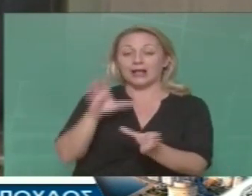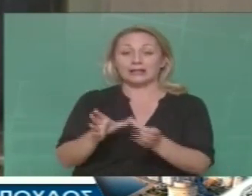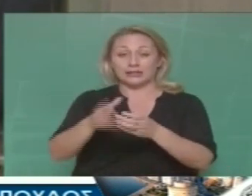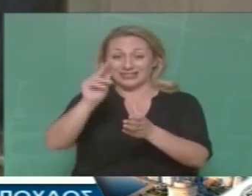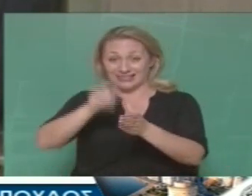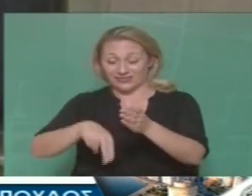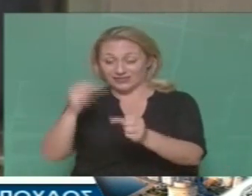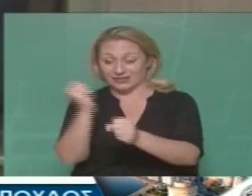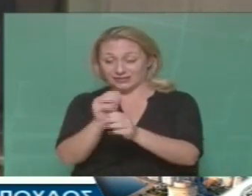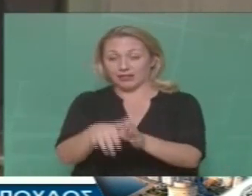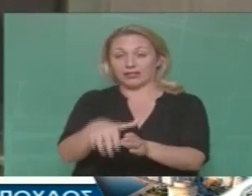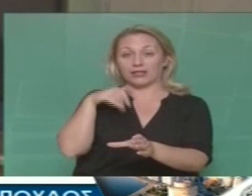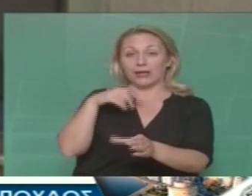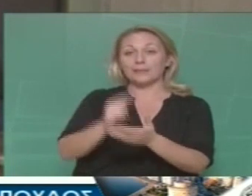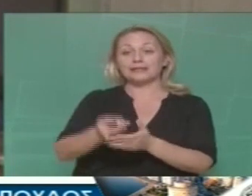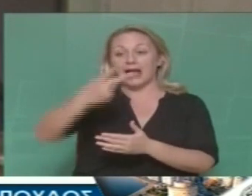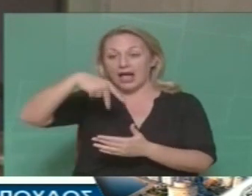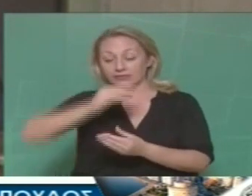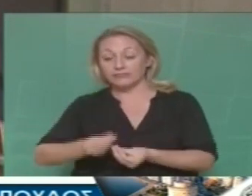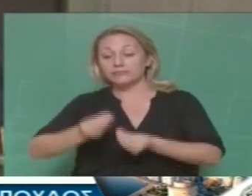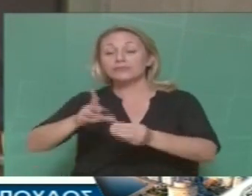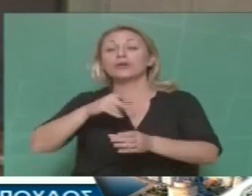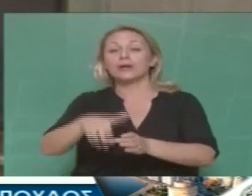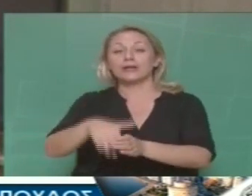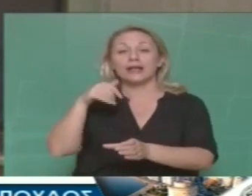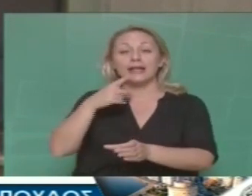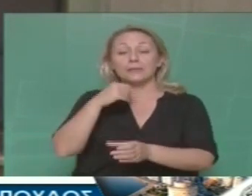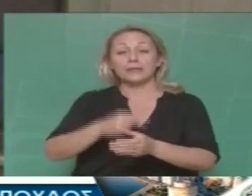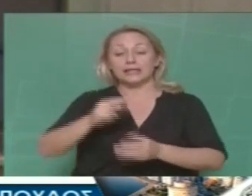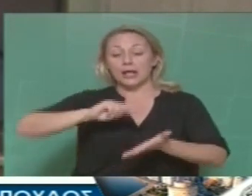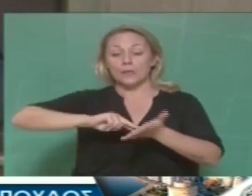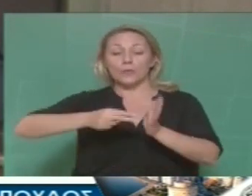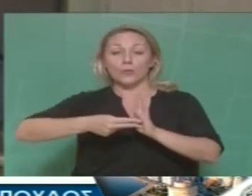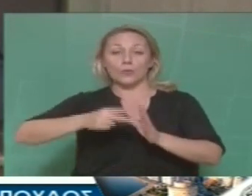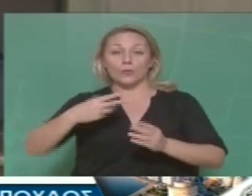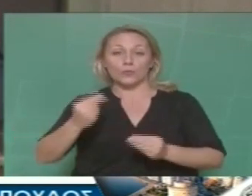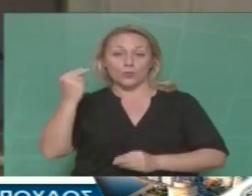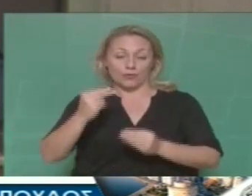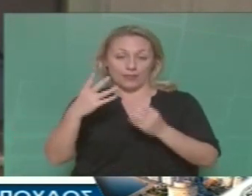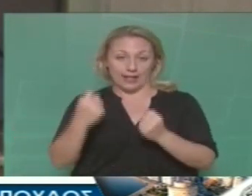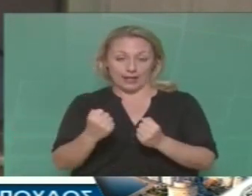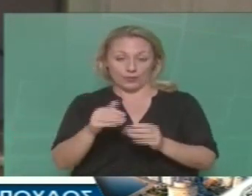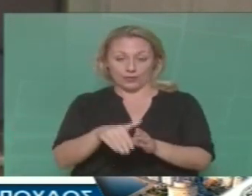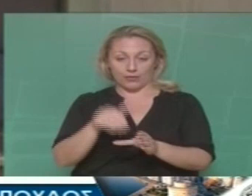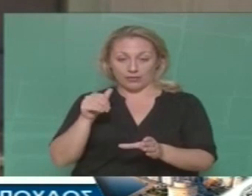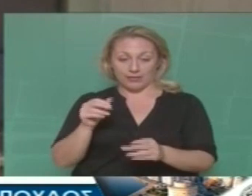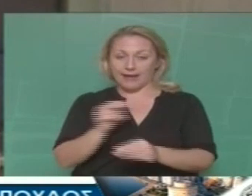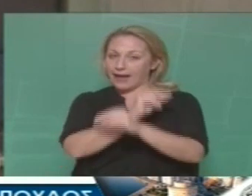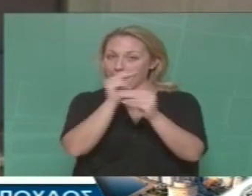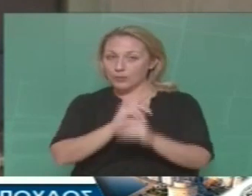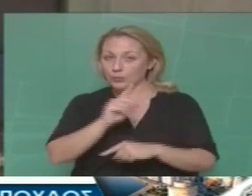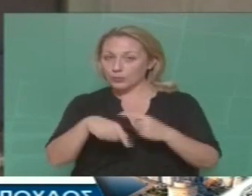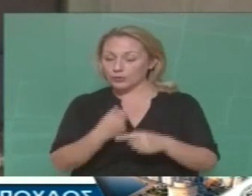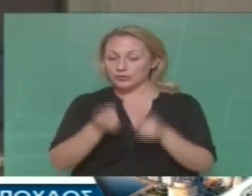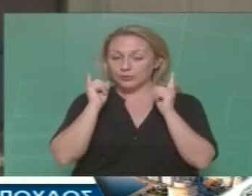συμβάσεις, από τις αυξήσεις που πρέπει να δώσει και που κερδίζουν οι εργαζόμενοι, γιατί λέει επικαλείται οικονομικό πρόβλημα. Και άλλωστε τελικός κριτής των πάντων,